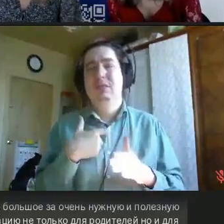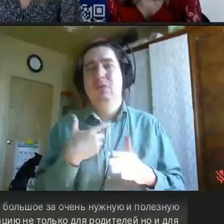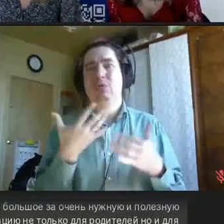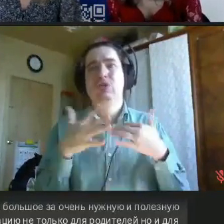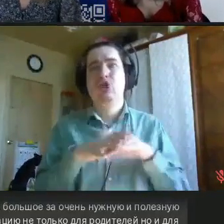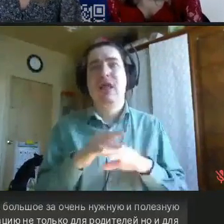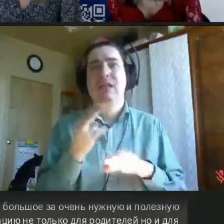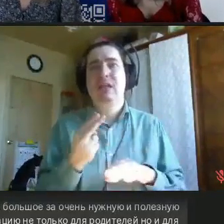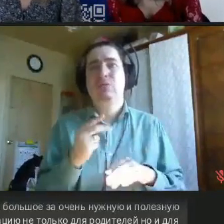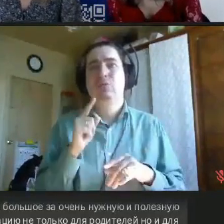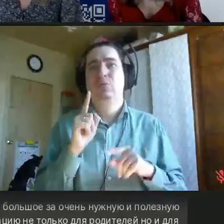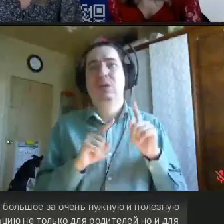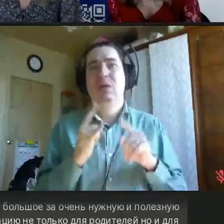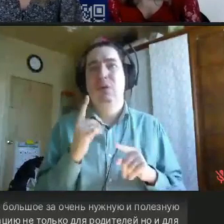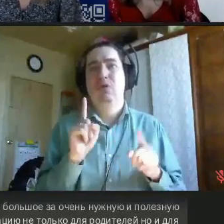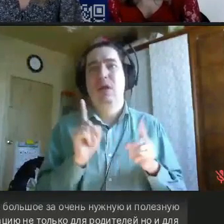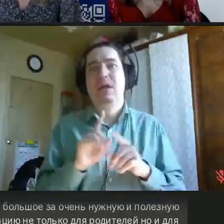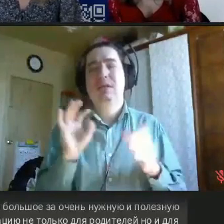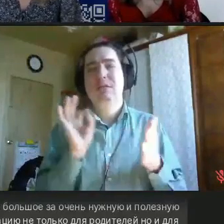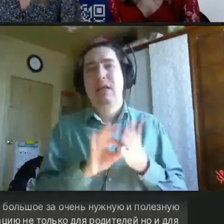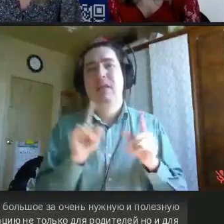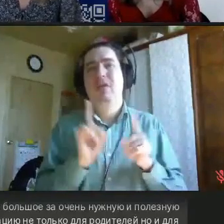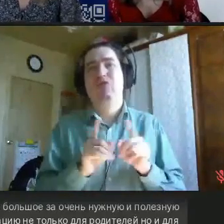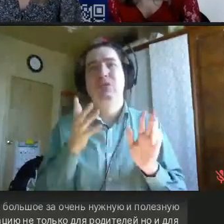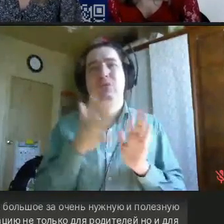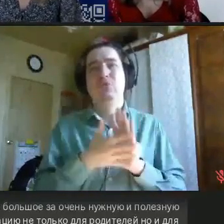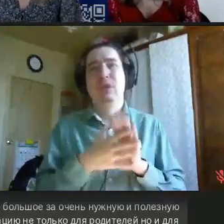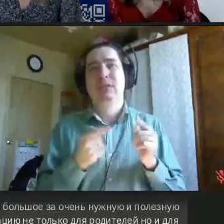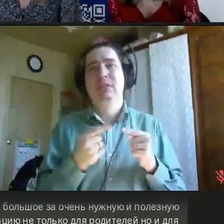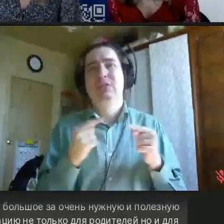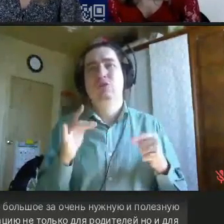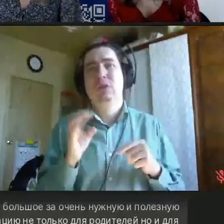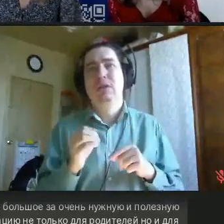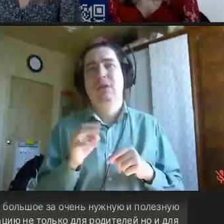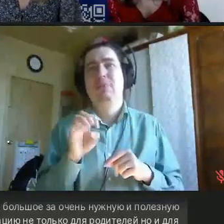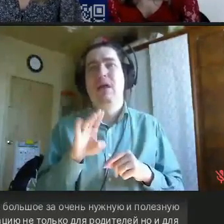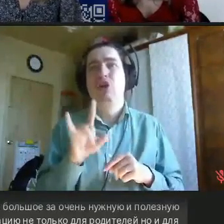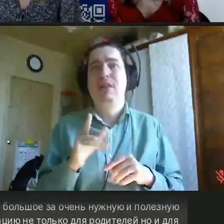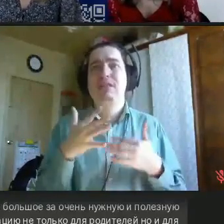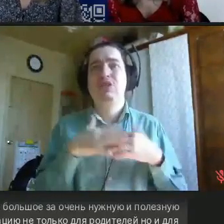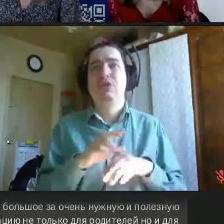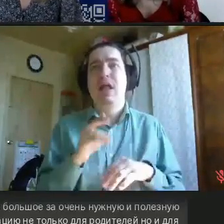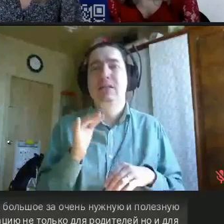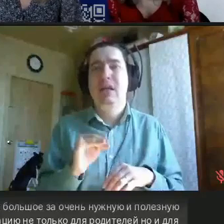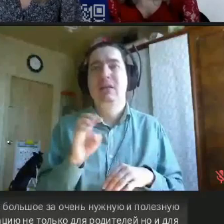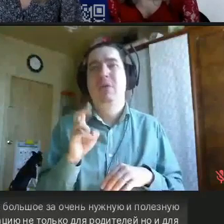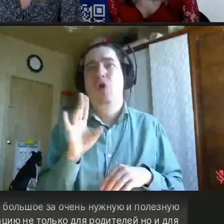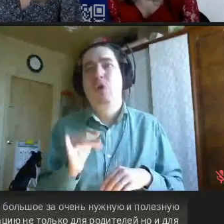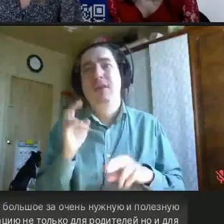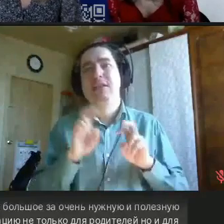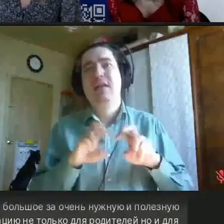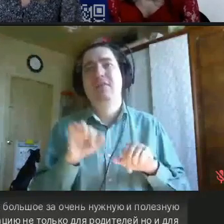ребенку как цель, они должны изучать различные методы социализации, методики, искать